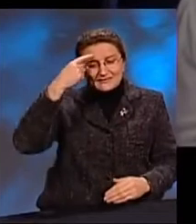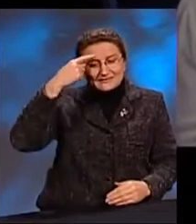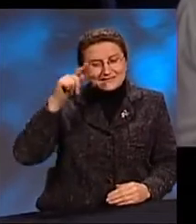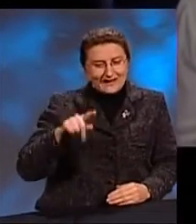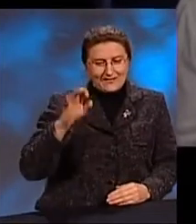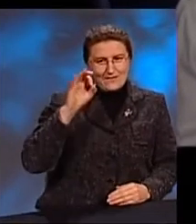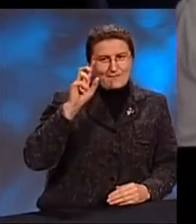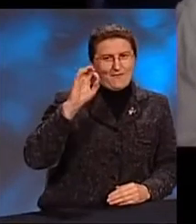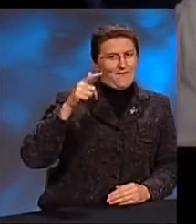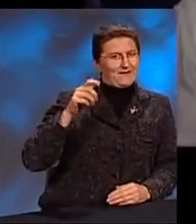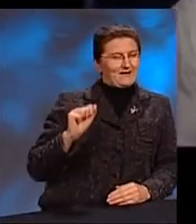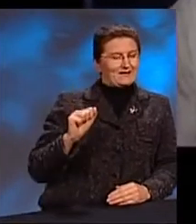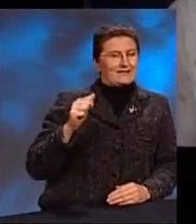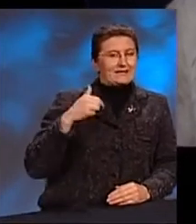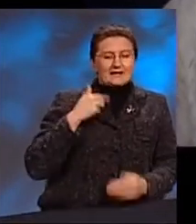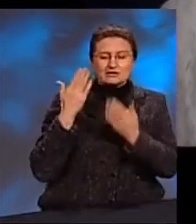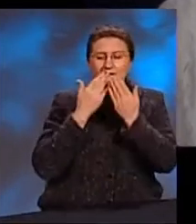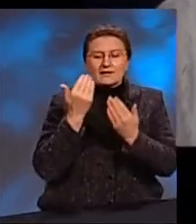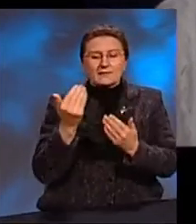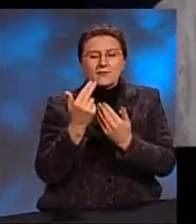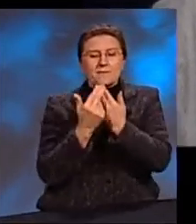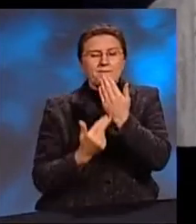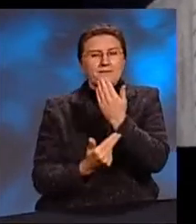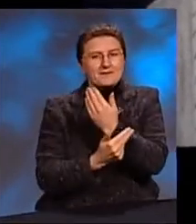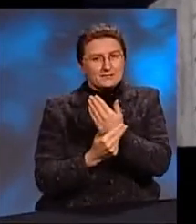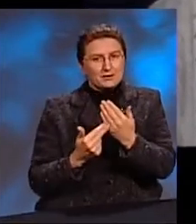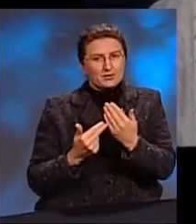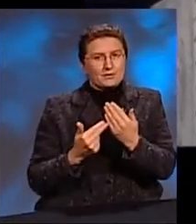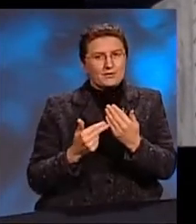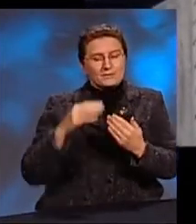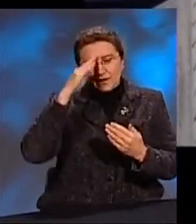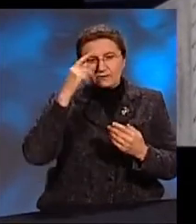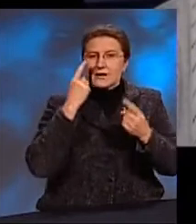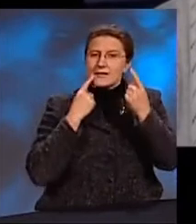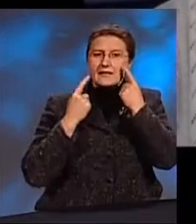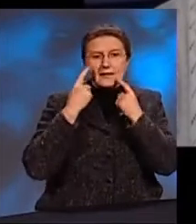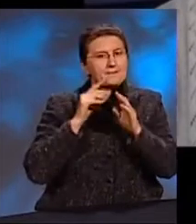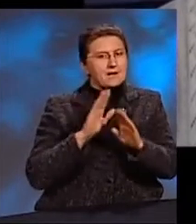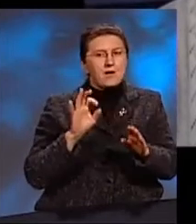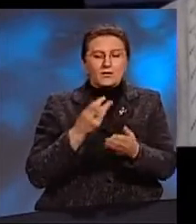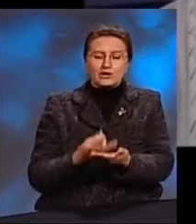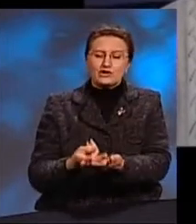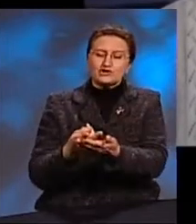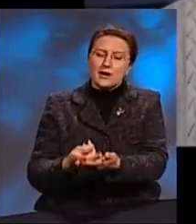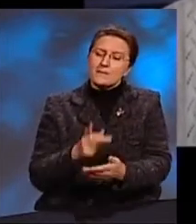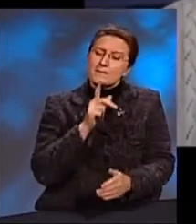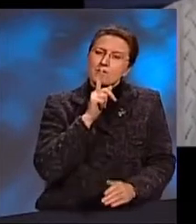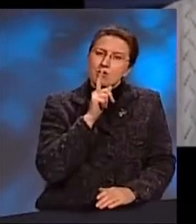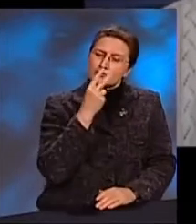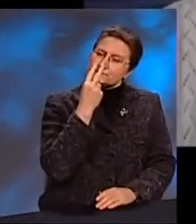Бога И вот, когда я читала ему Библию Он не плакал Он лежал молча